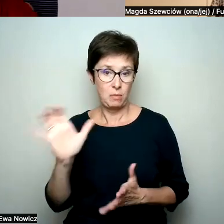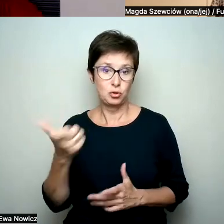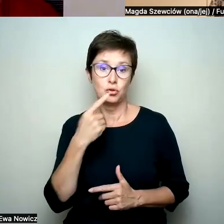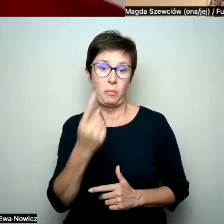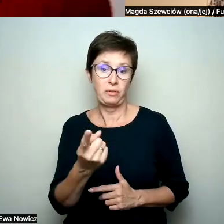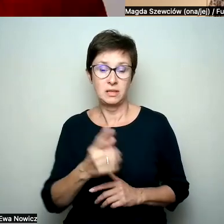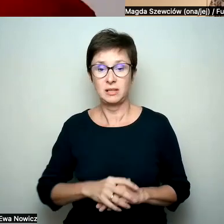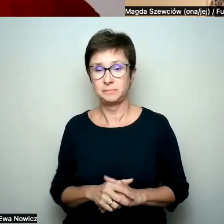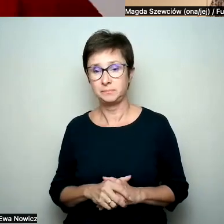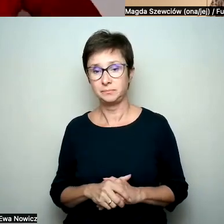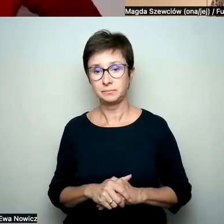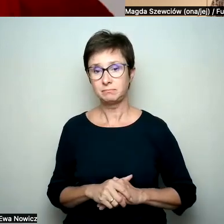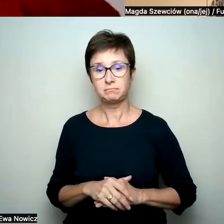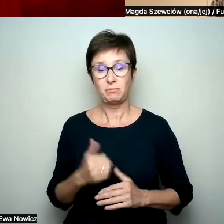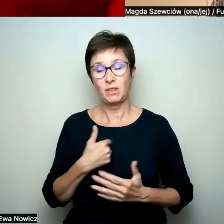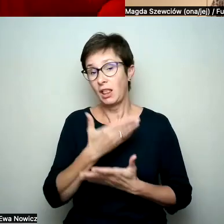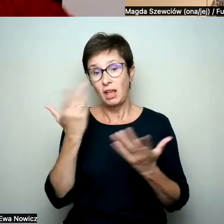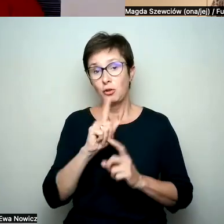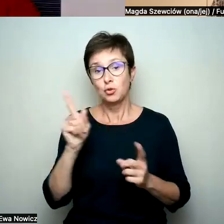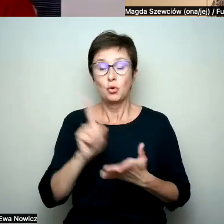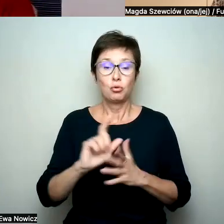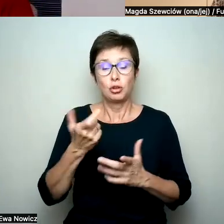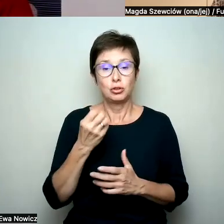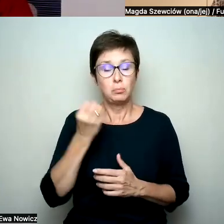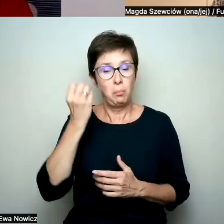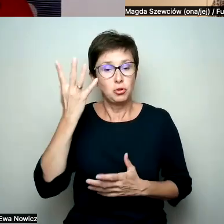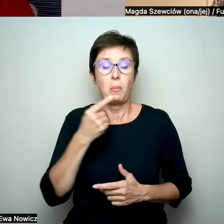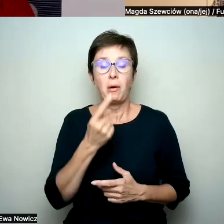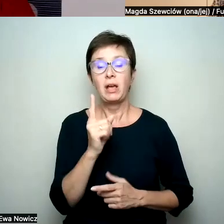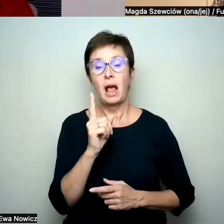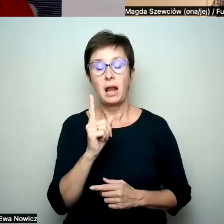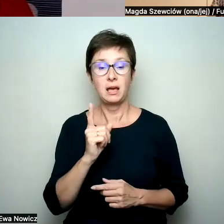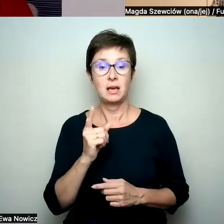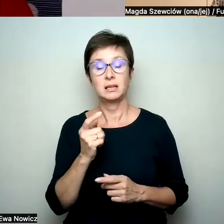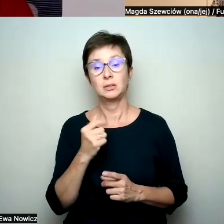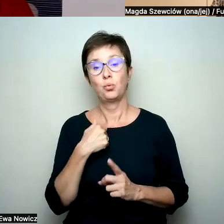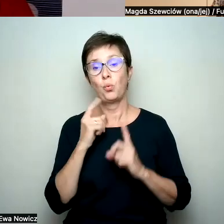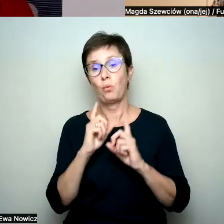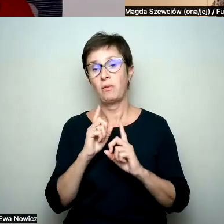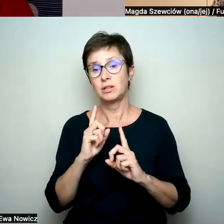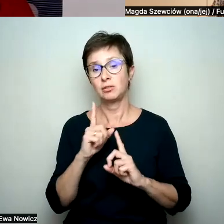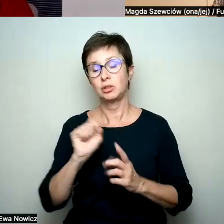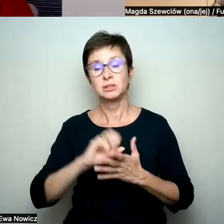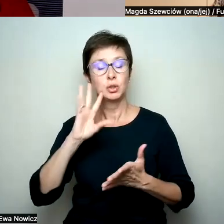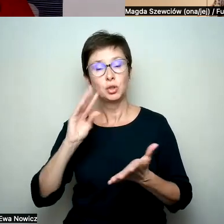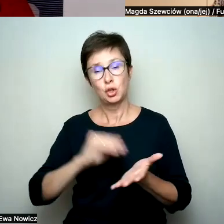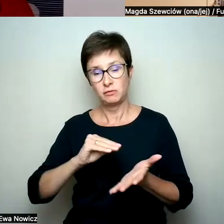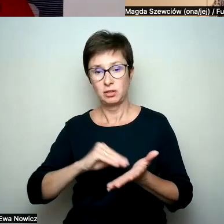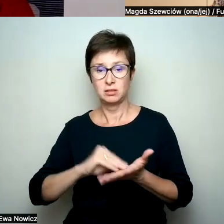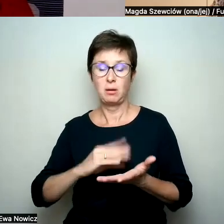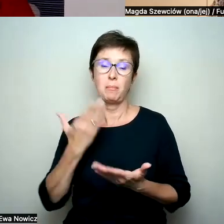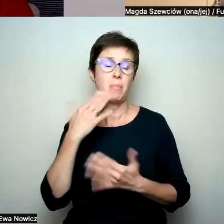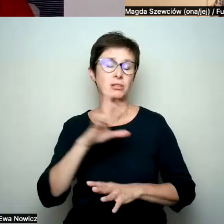To nie wiem, czy mądrzejsze, natomiast wiem, że to jest doświadczenie bardzo wielu